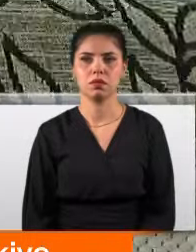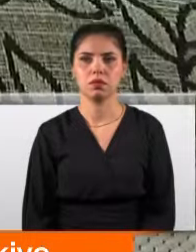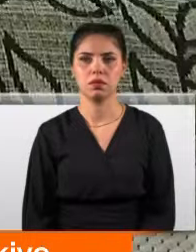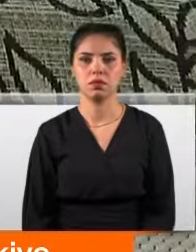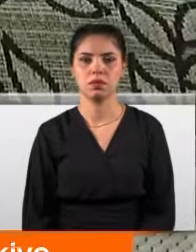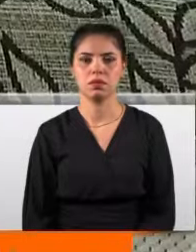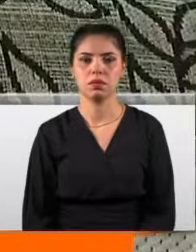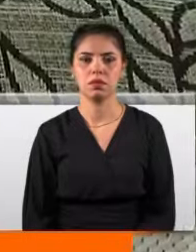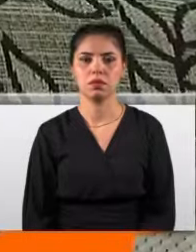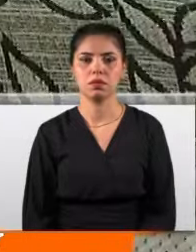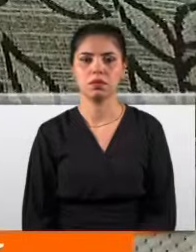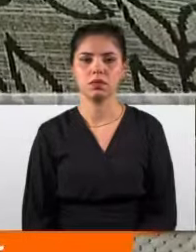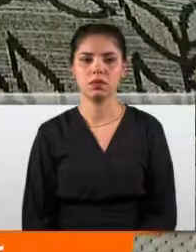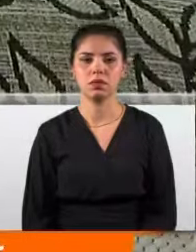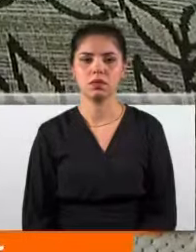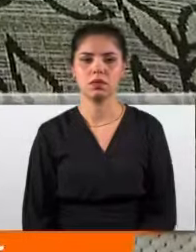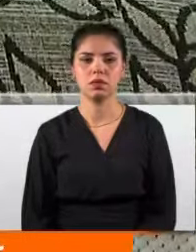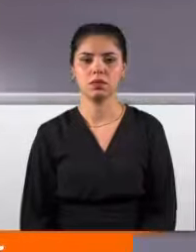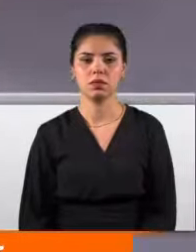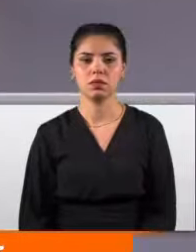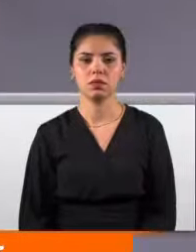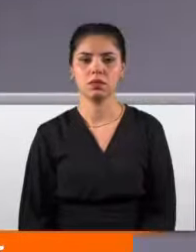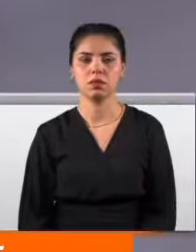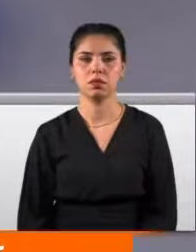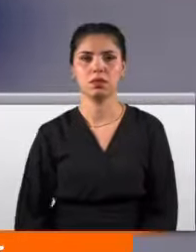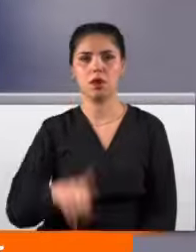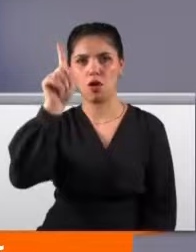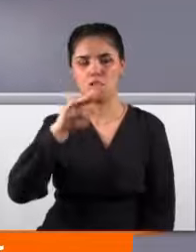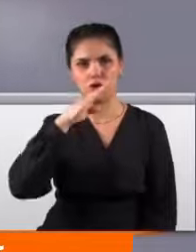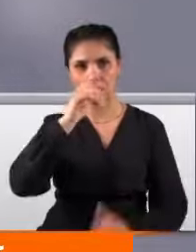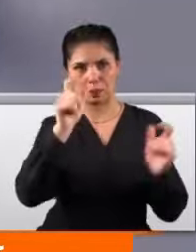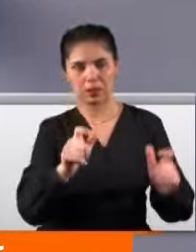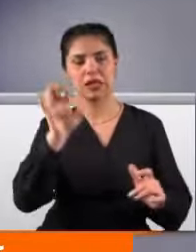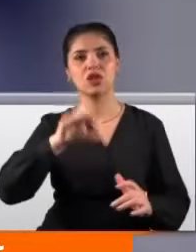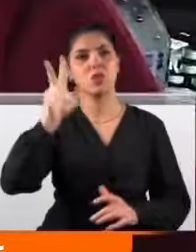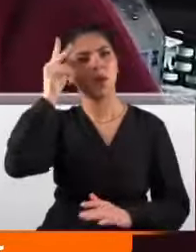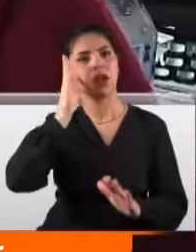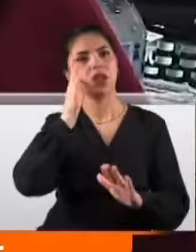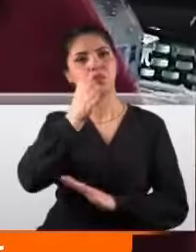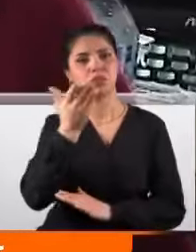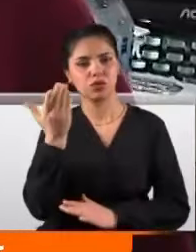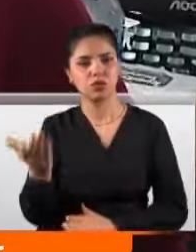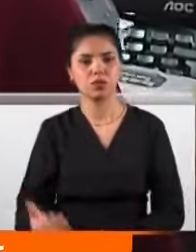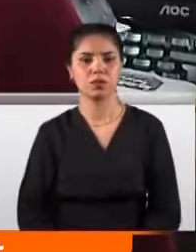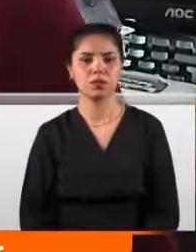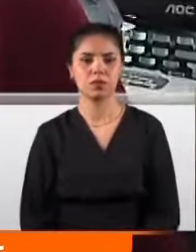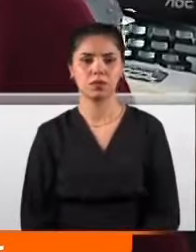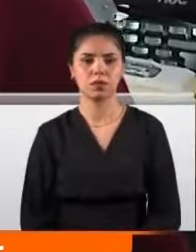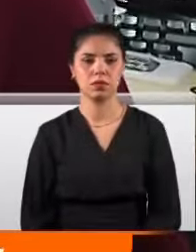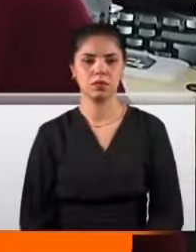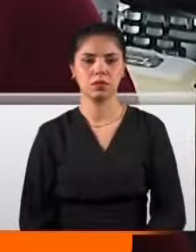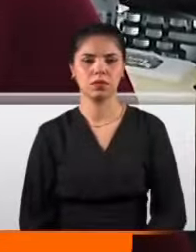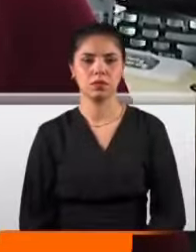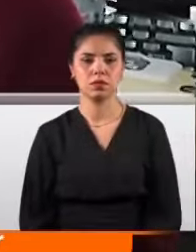Nereye çekerse oraya götürüyor çocuğu yazık günah. Önce Mısır'a şimdi de Amerika'ya kaçırdı. Bu harcıyı onlar da tatabildi, bize